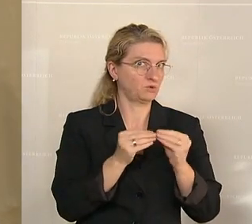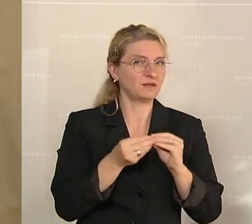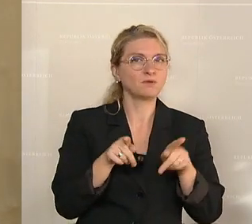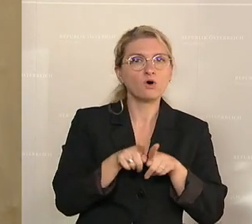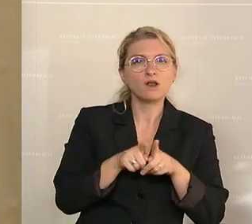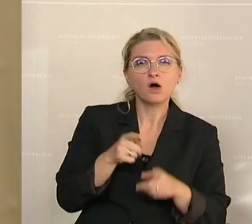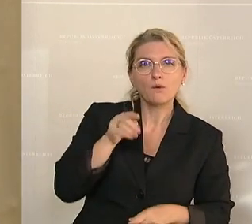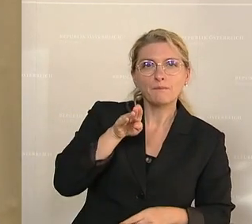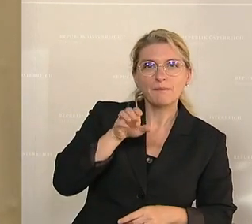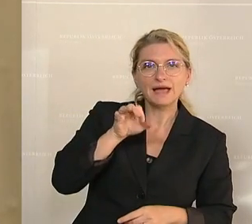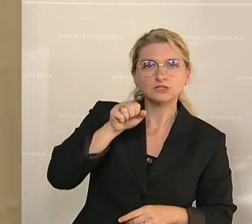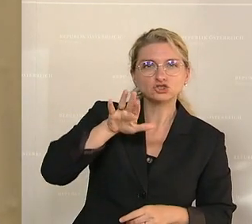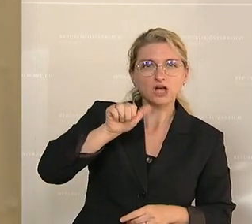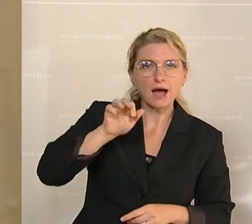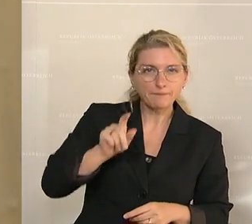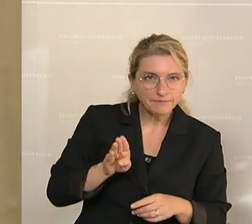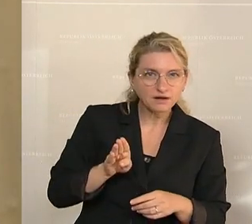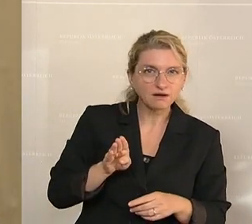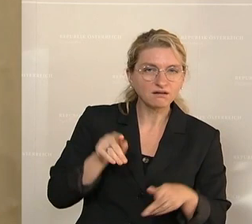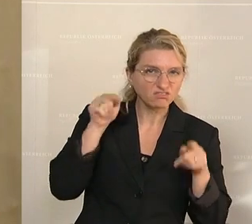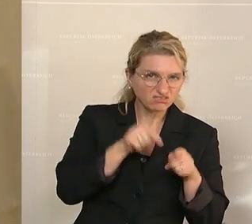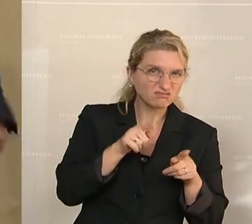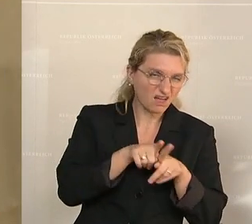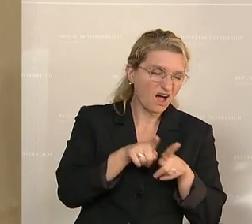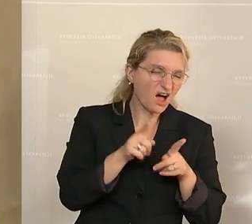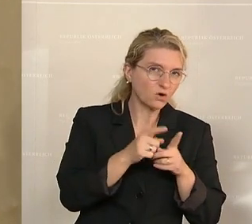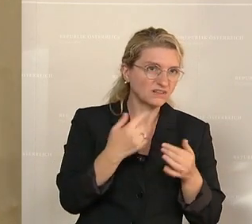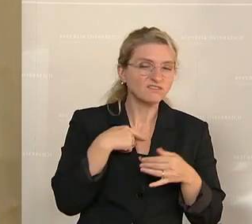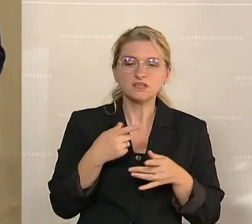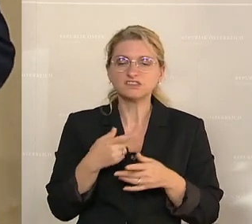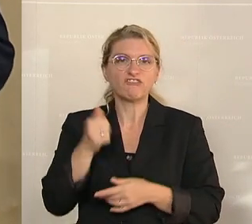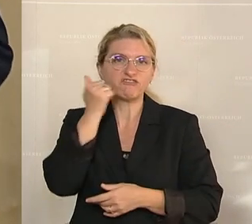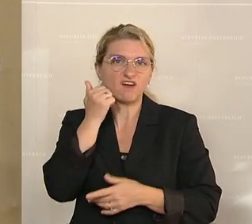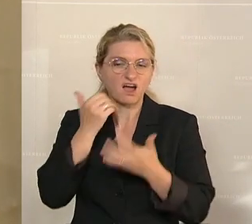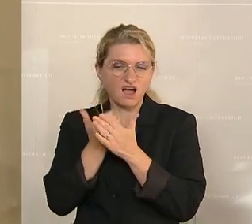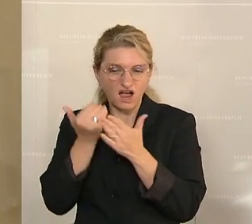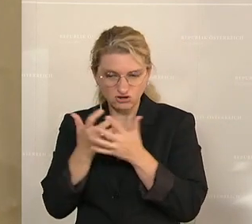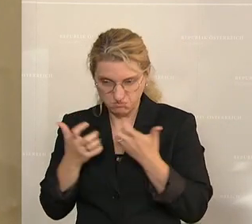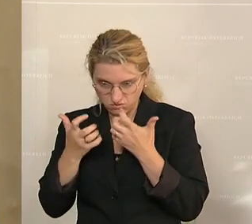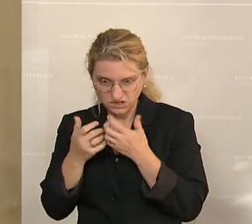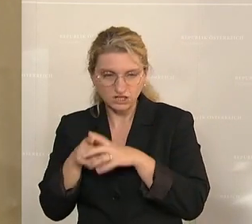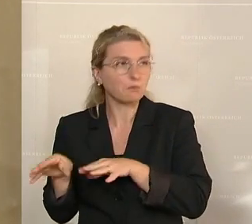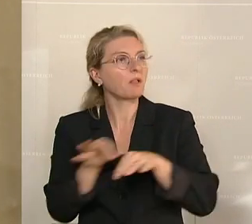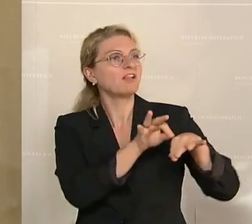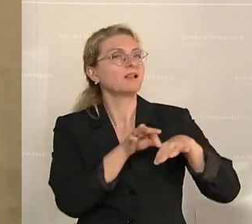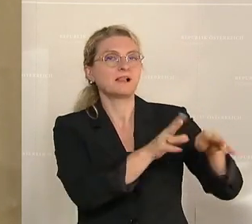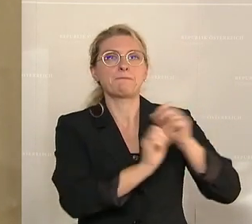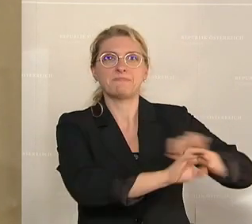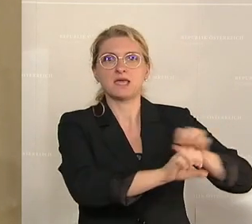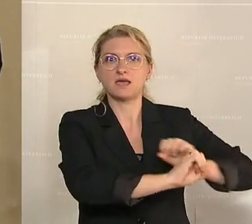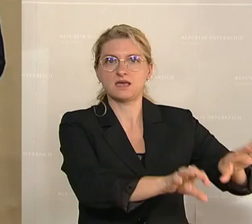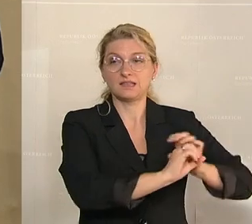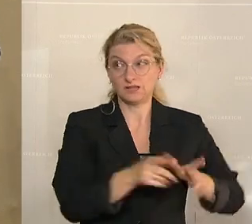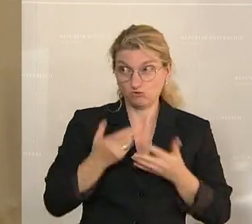nicht sprechen. Da hat man nämlich auch noch Fake-News produziert und die dann entsprechend an die Medien weitergereicht. Das ist das, was die ÖVP gemacht